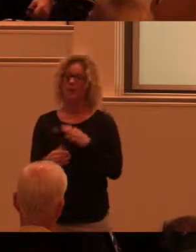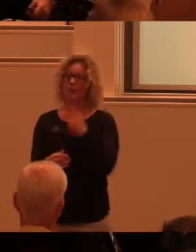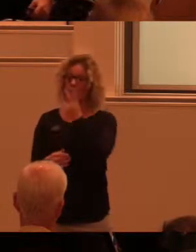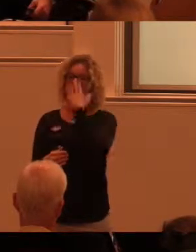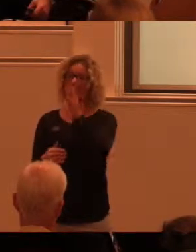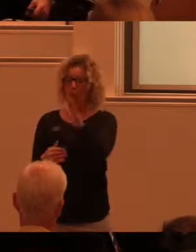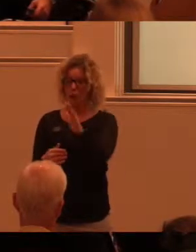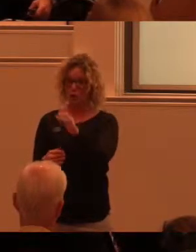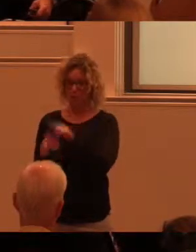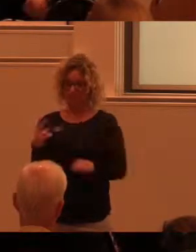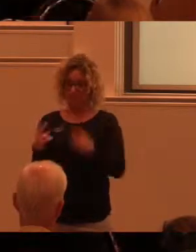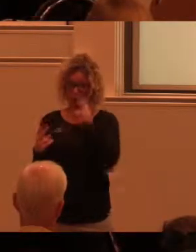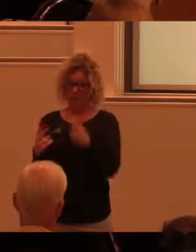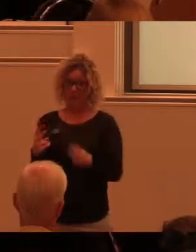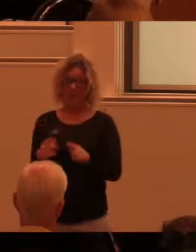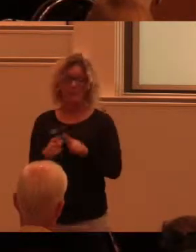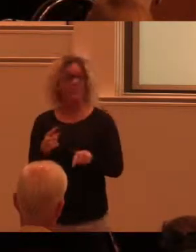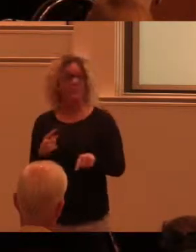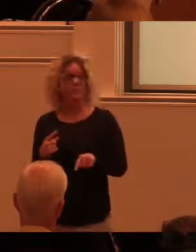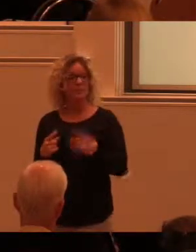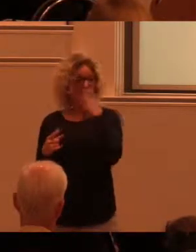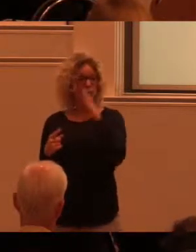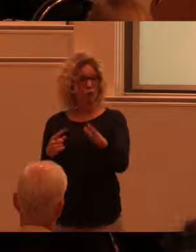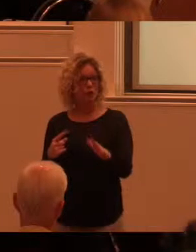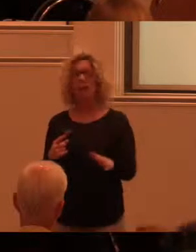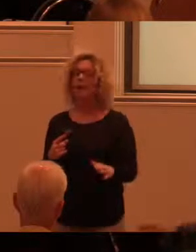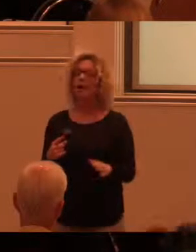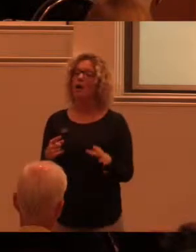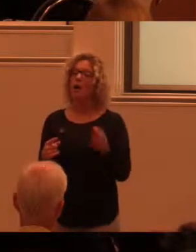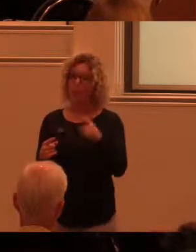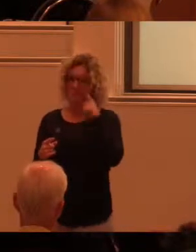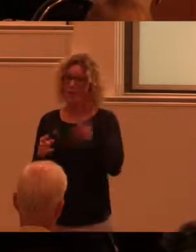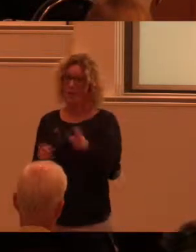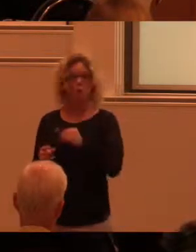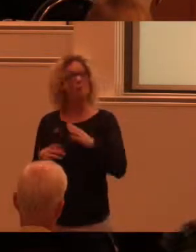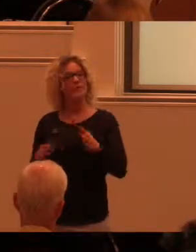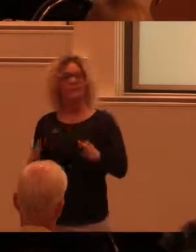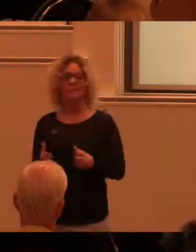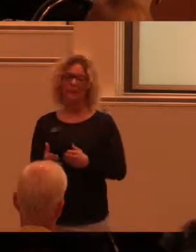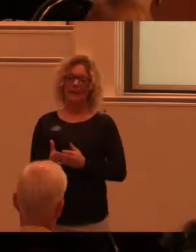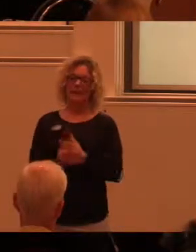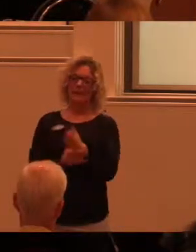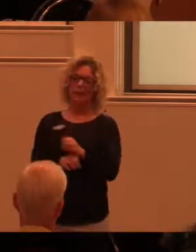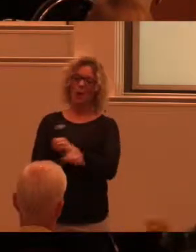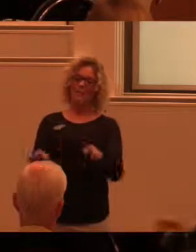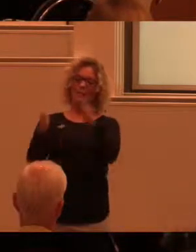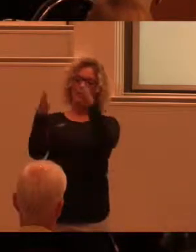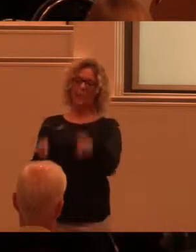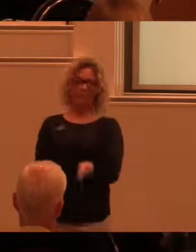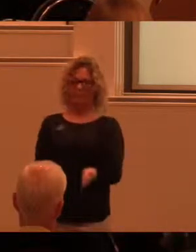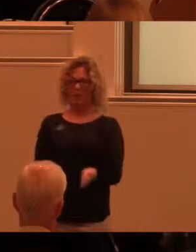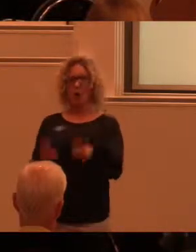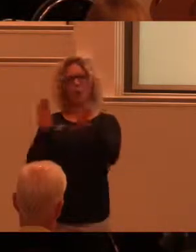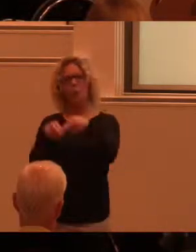kan se i det. Och det ena är ju att då finns det inte längre några genomsnittliga människor. Det finns inga